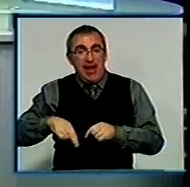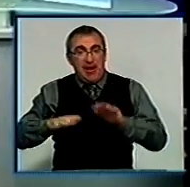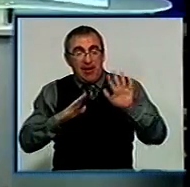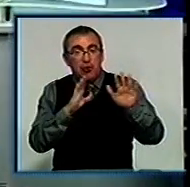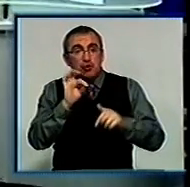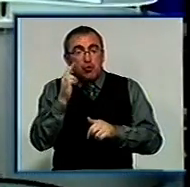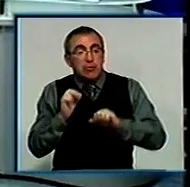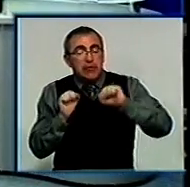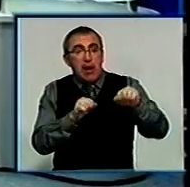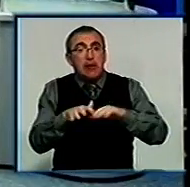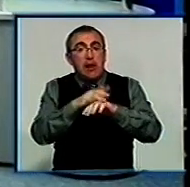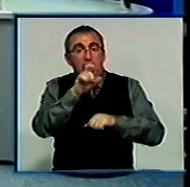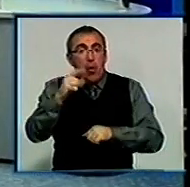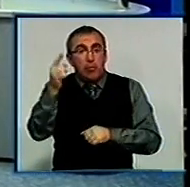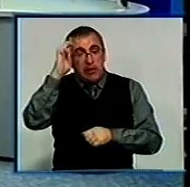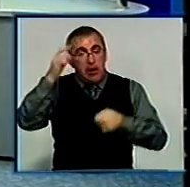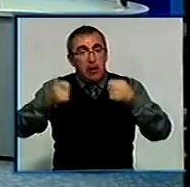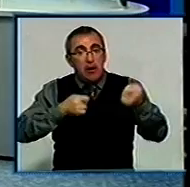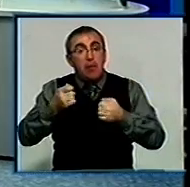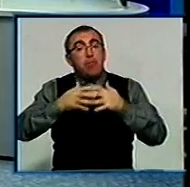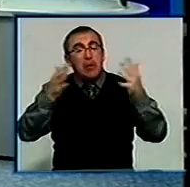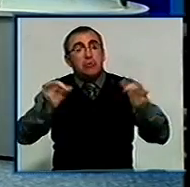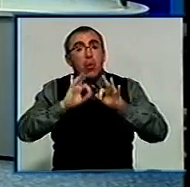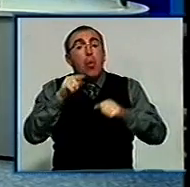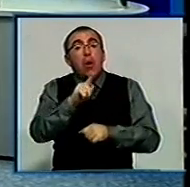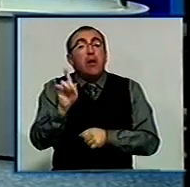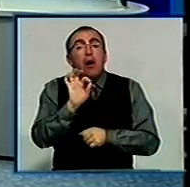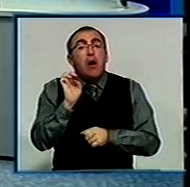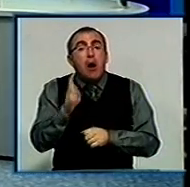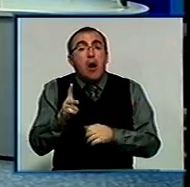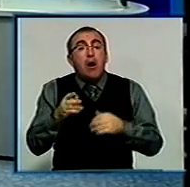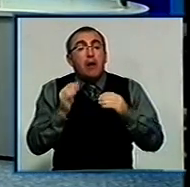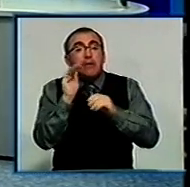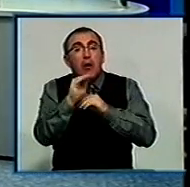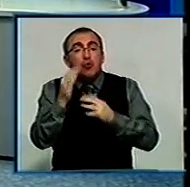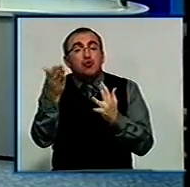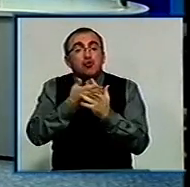соціального захисту населення обласної державної адміністрації, яка більше розкаже про те, як же будуть нараховуватися субсидії.